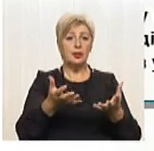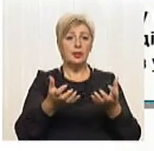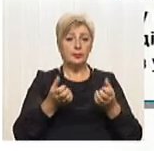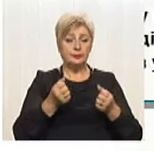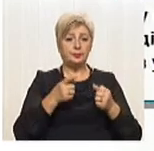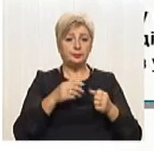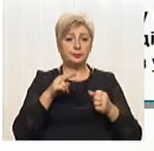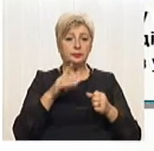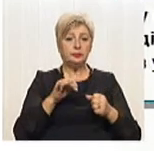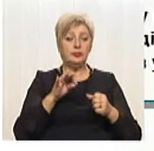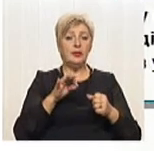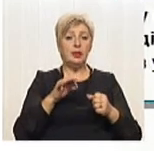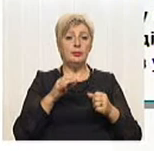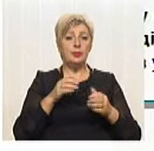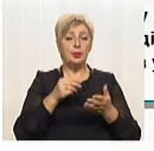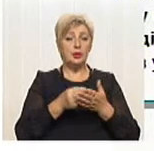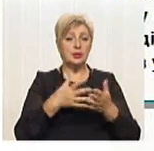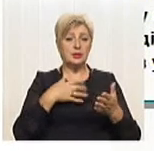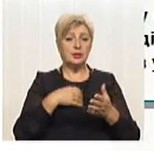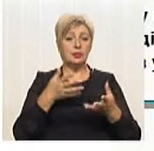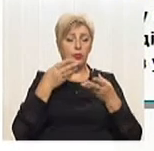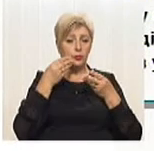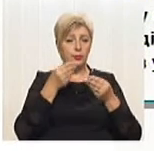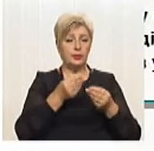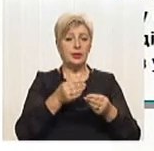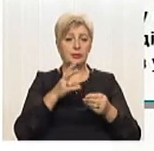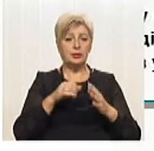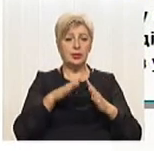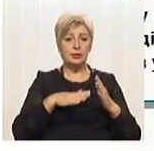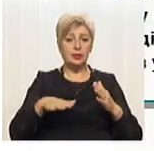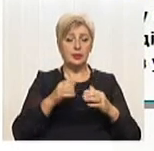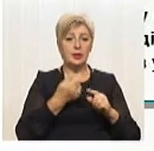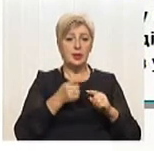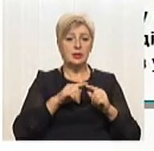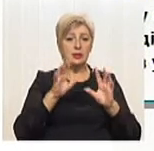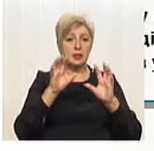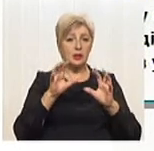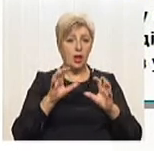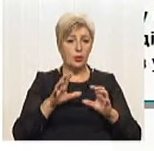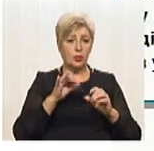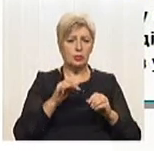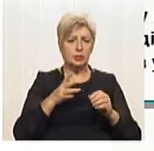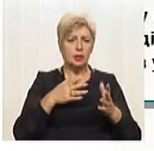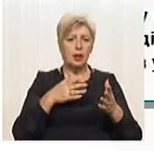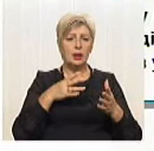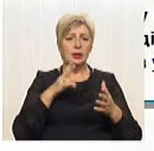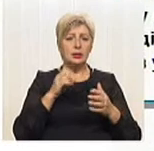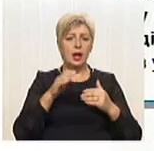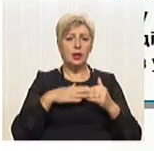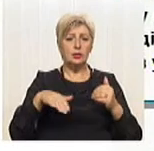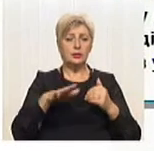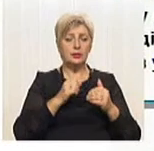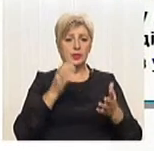про оцінку впливу на довкілля. Цей закон встановлює правові та організаційні засади оцінки впливу на довкілля,